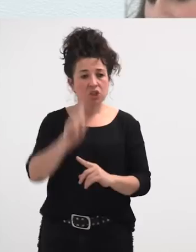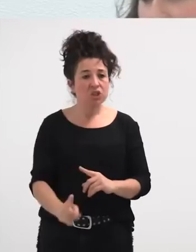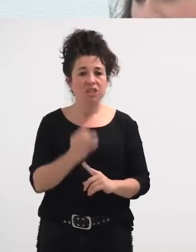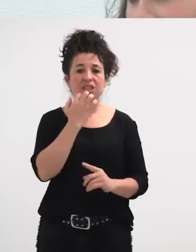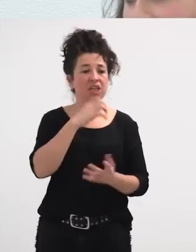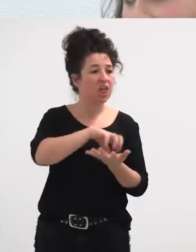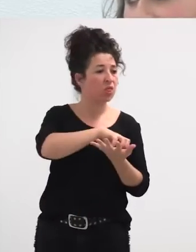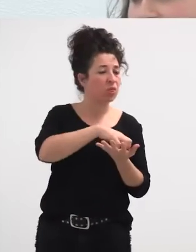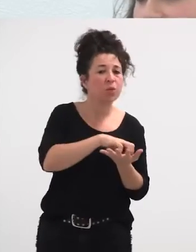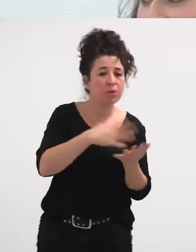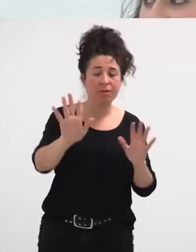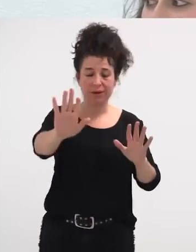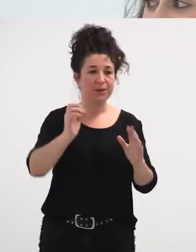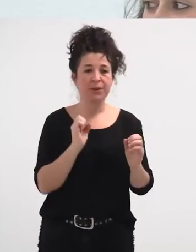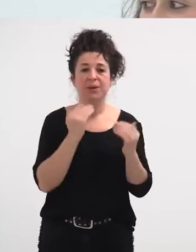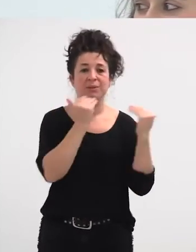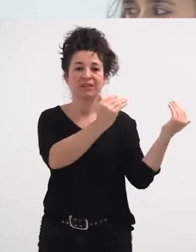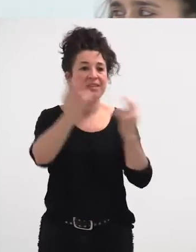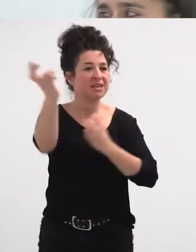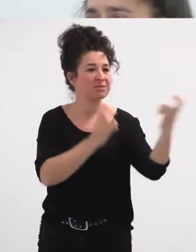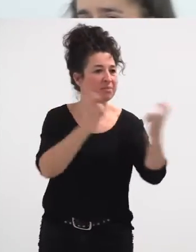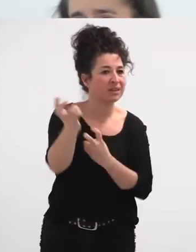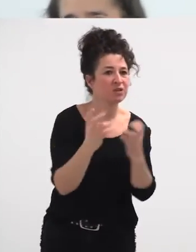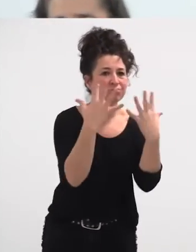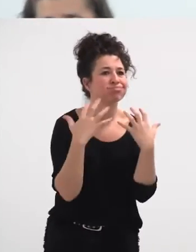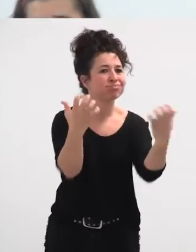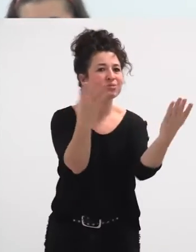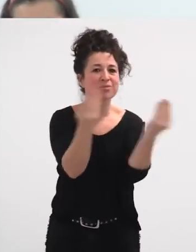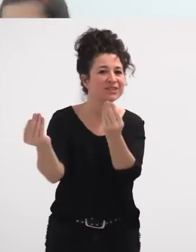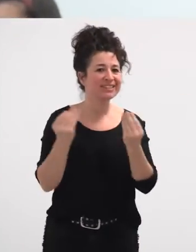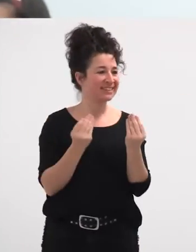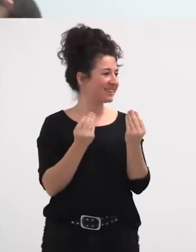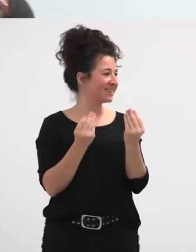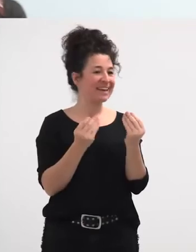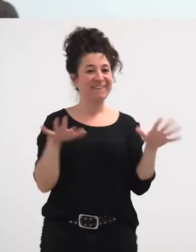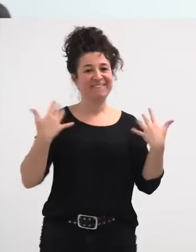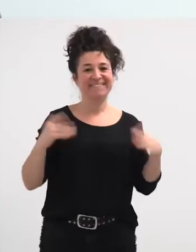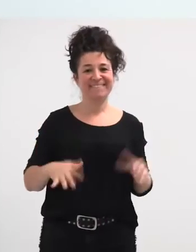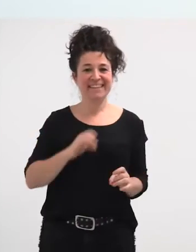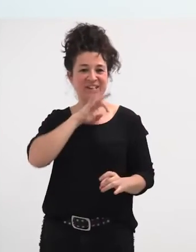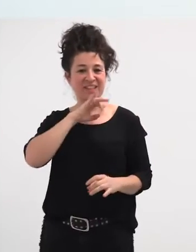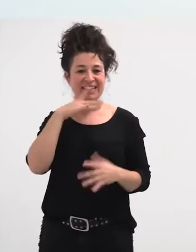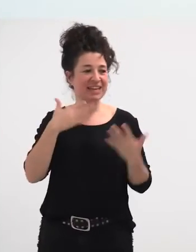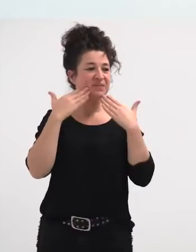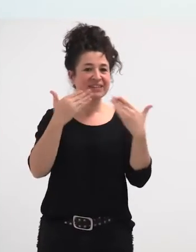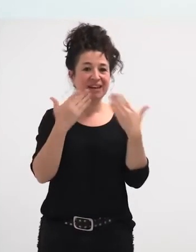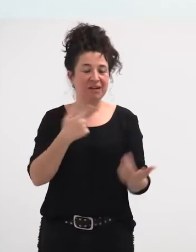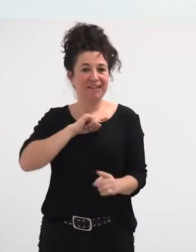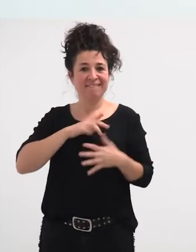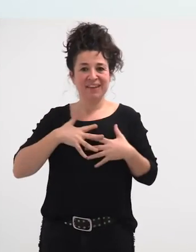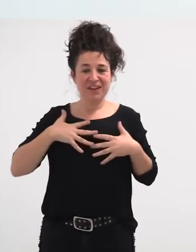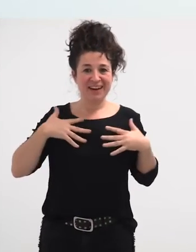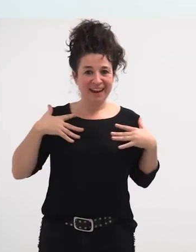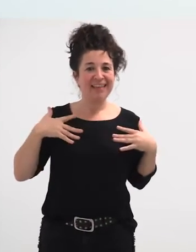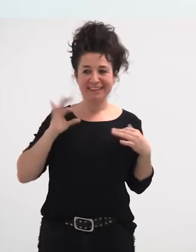dudarik, edo, eskerrikasko, eskerrikasko tortza gati, pila bat zarete, jo, que guai, eskerrikasko. Un pillu taude, Vai,